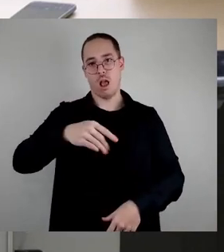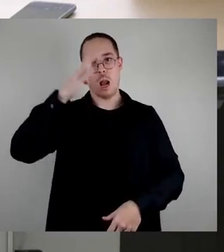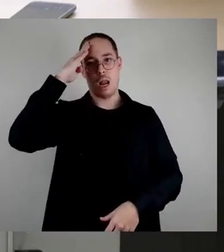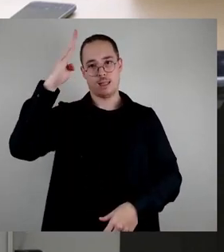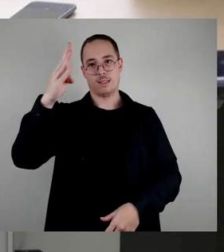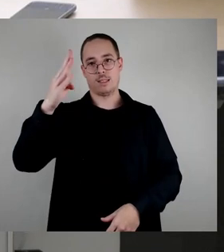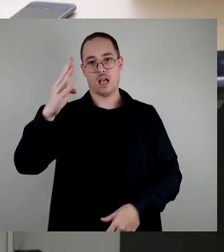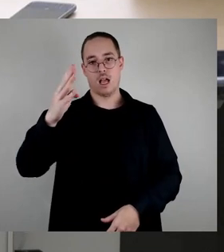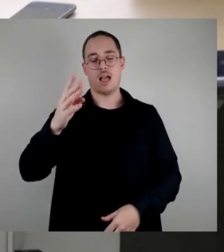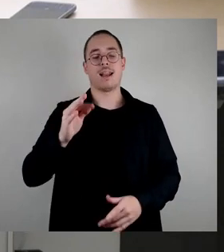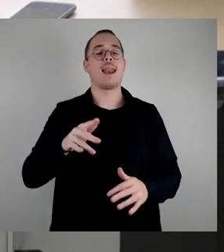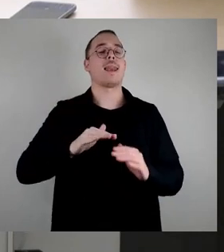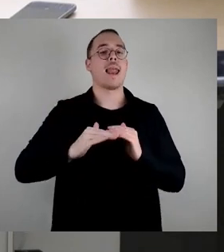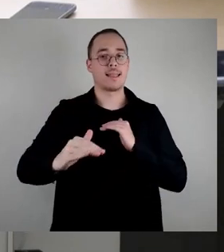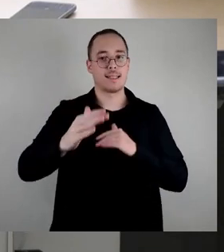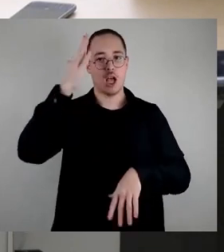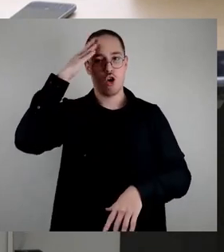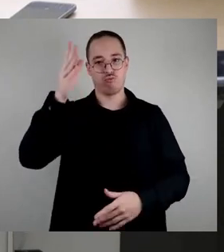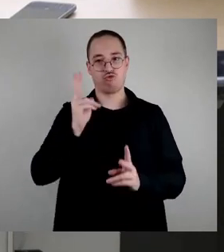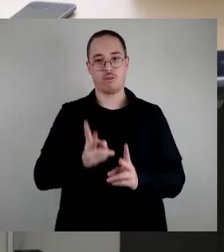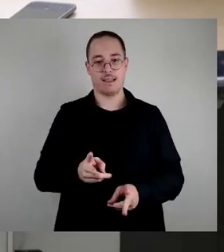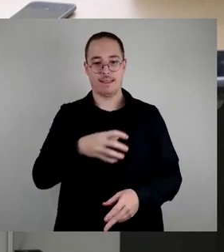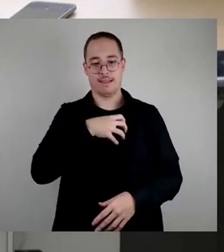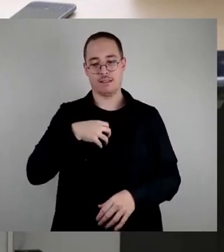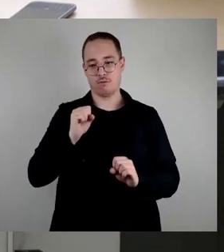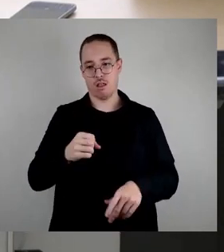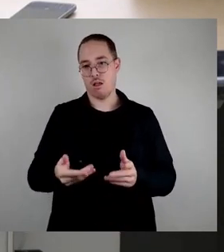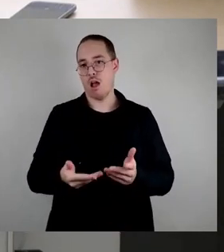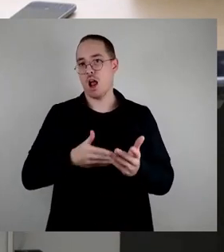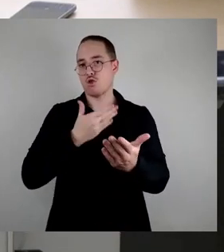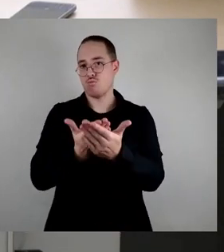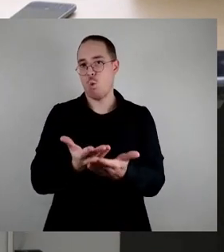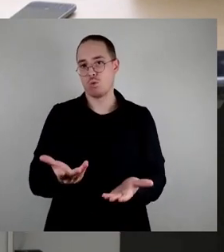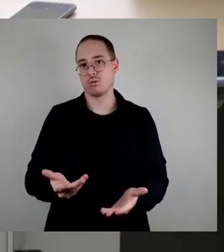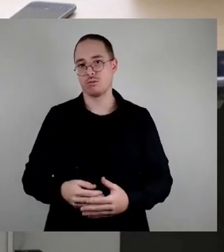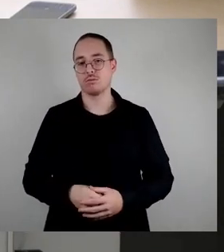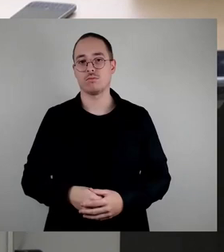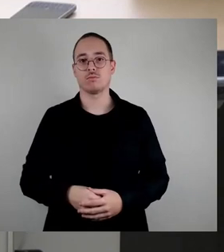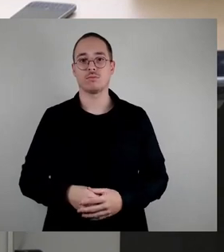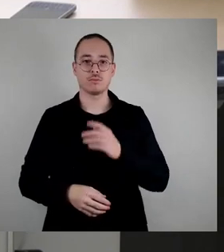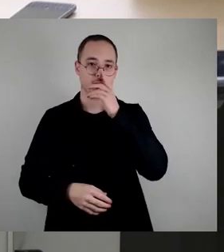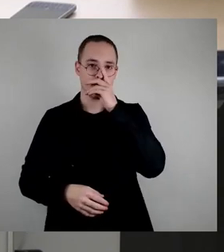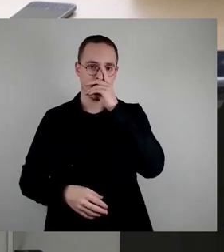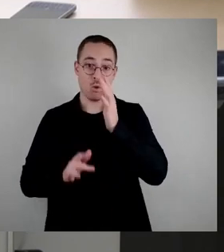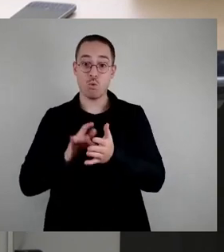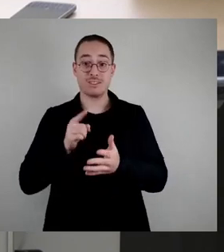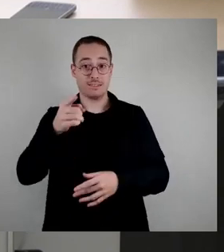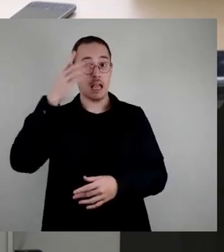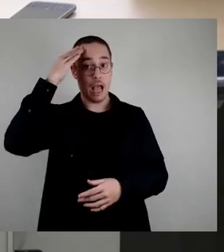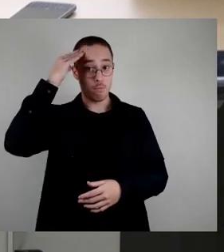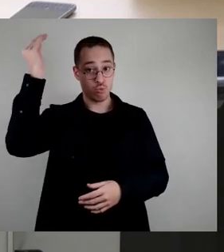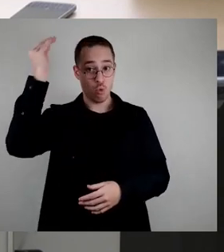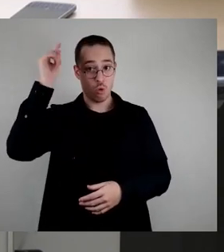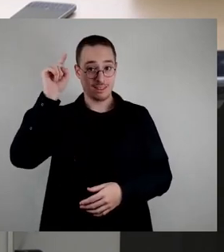trotz zahlreicher werbefinanzierter Konkurrenz am Markt konnte der Hamburger Internetauftritt